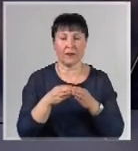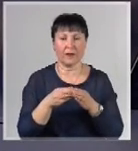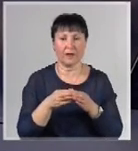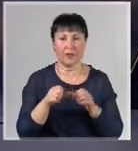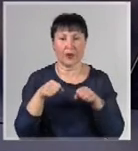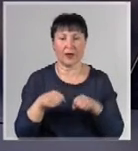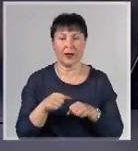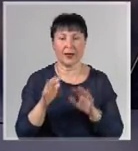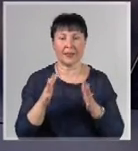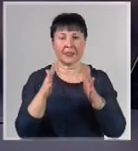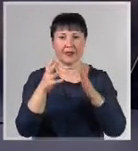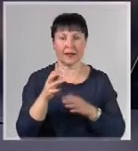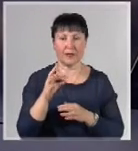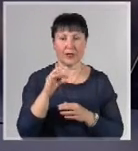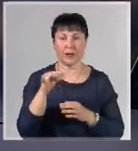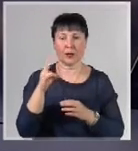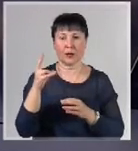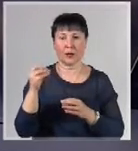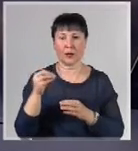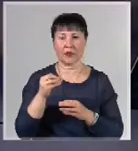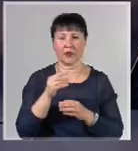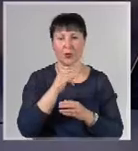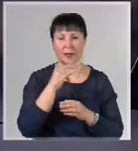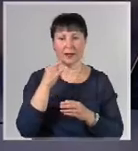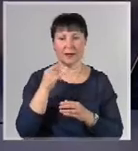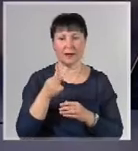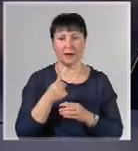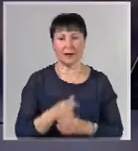на музыкальном небосклоне России? В нашем сюжете расскажем.